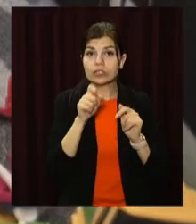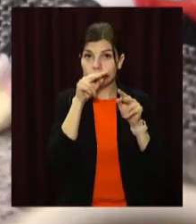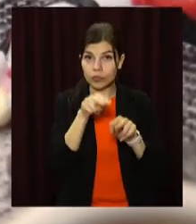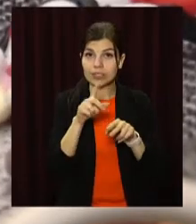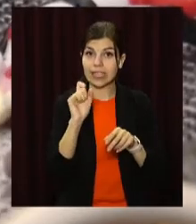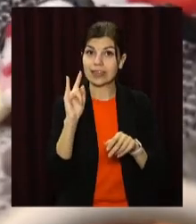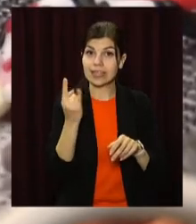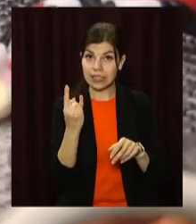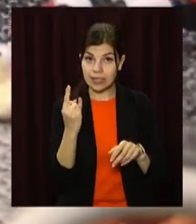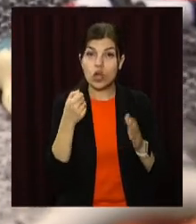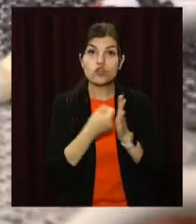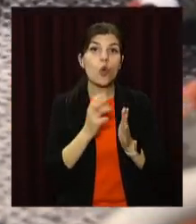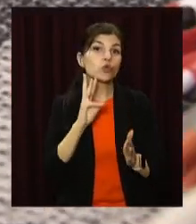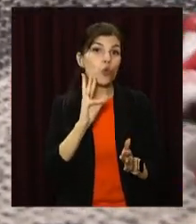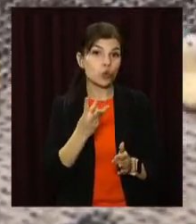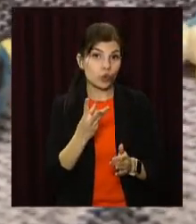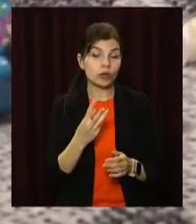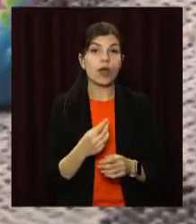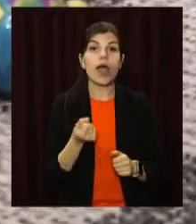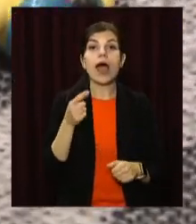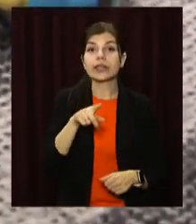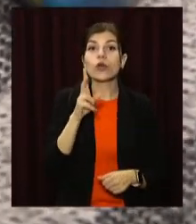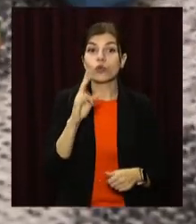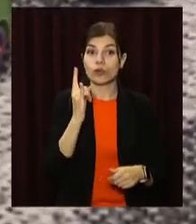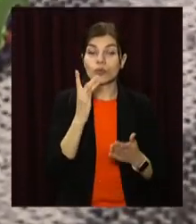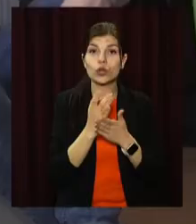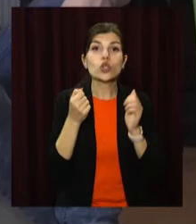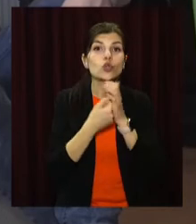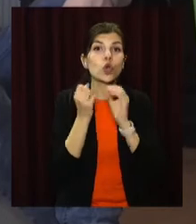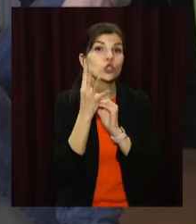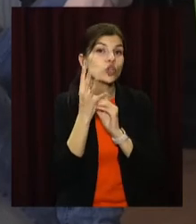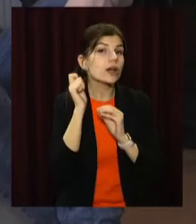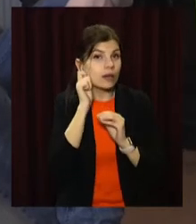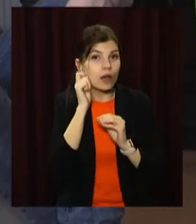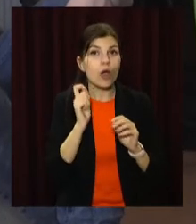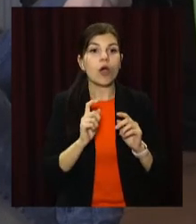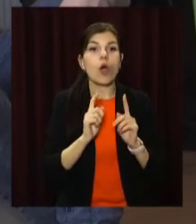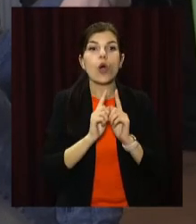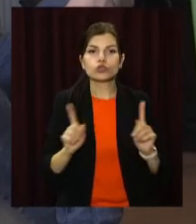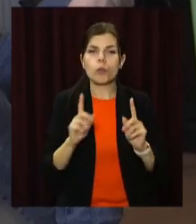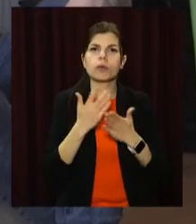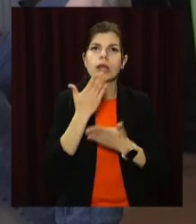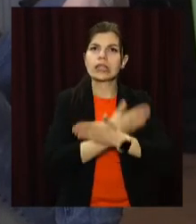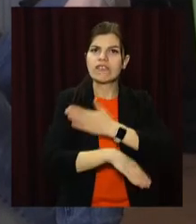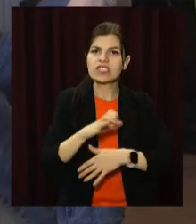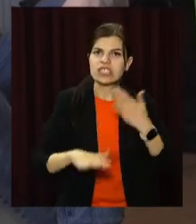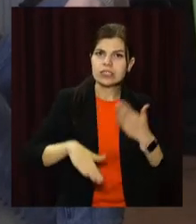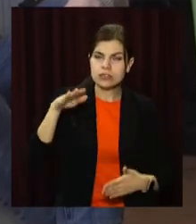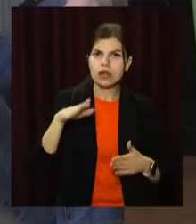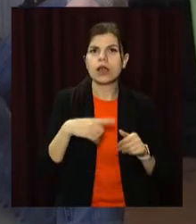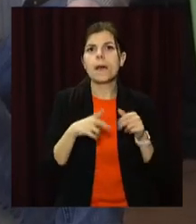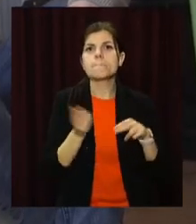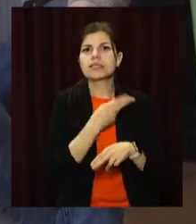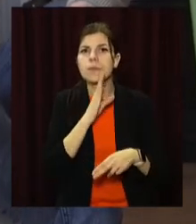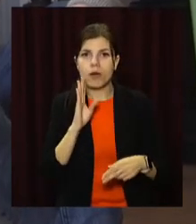догляду за дитиною до трьох років. А ось ті, хто має дитину до 14 років, особу з інвалідністю з дитинства, а також без